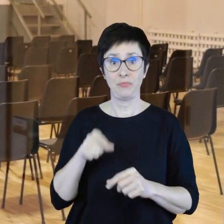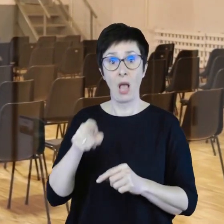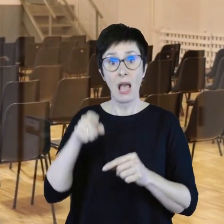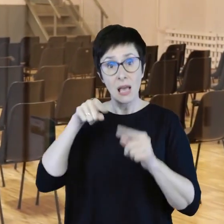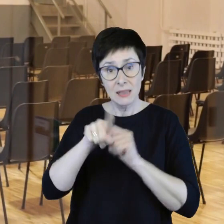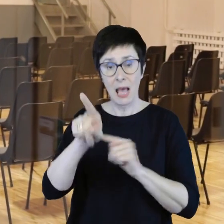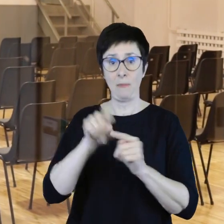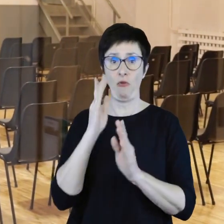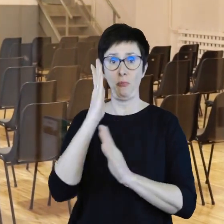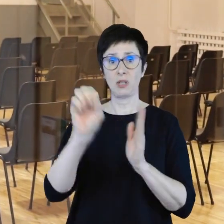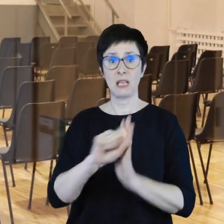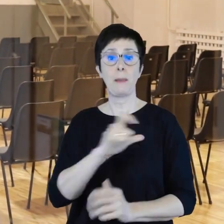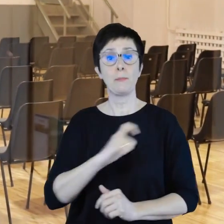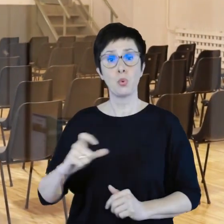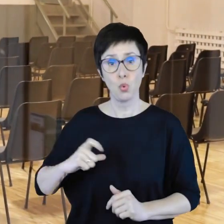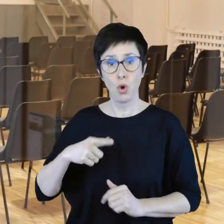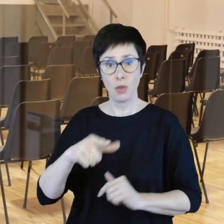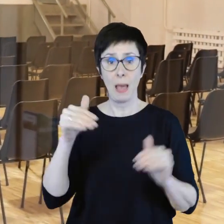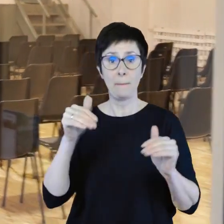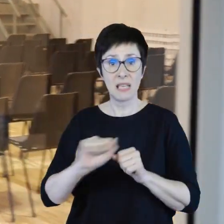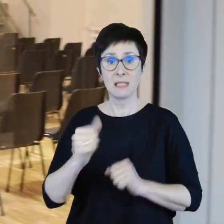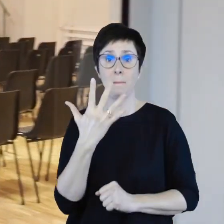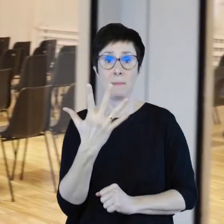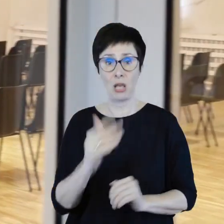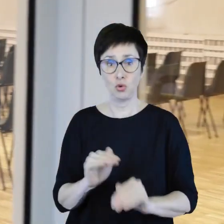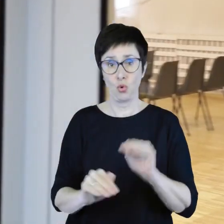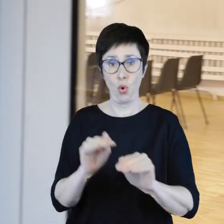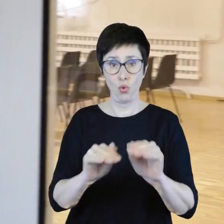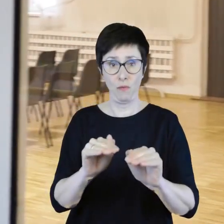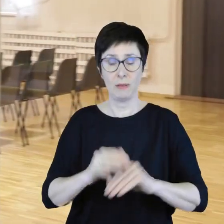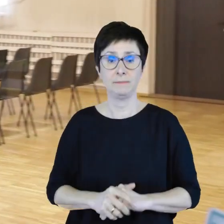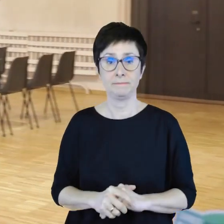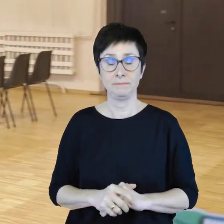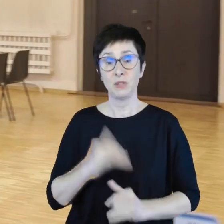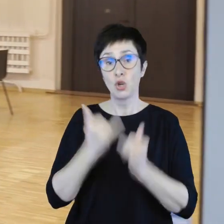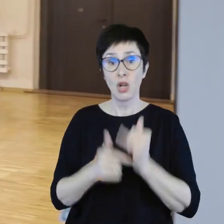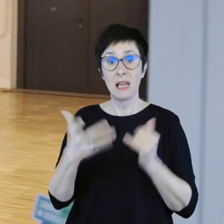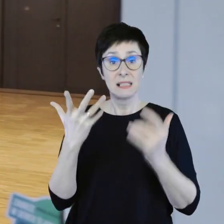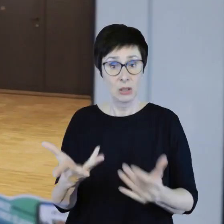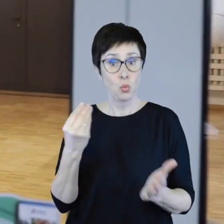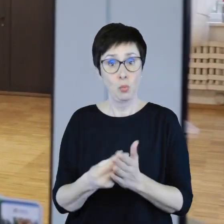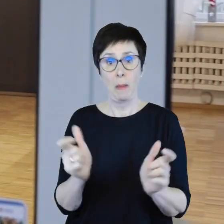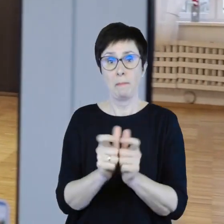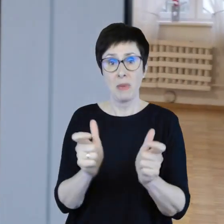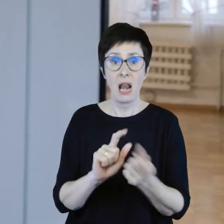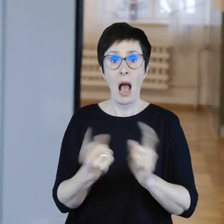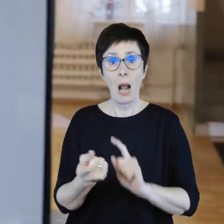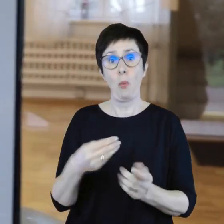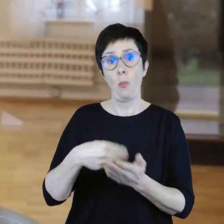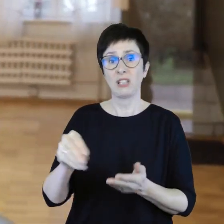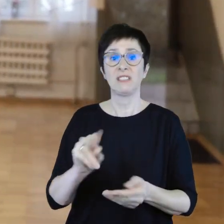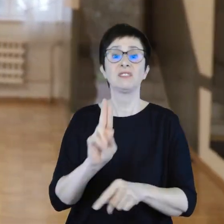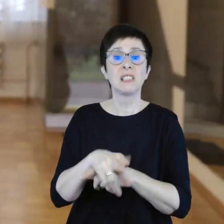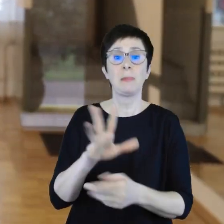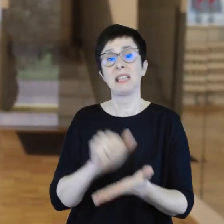idąc na wprost, dostaniesz się do biura, do którego prowadzi pięć schodów. Jeśli chcesz kupić bilet bądź opłacić